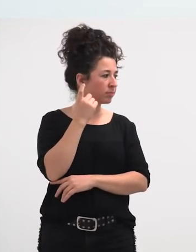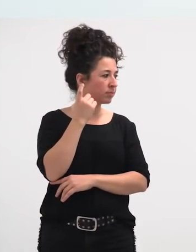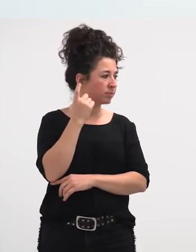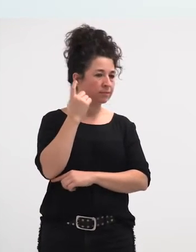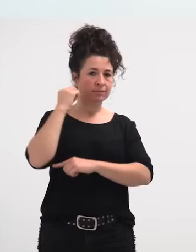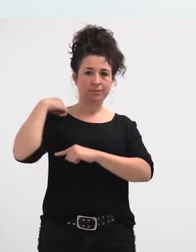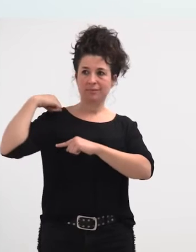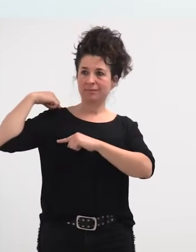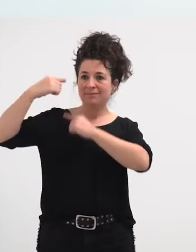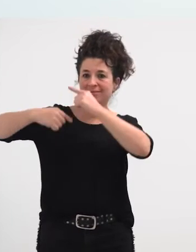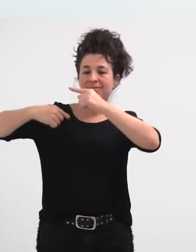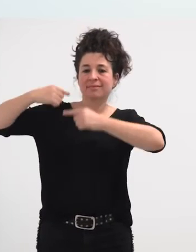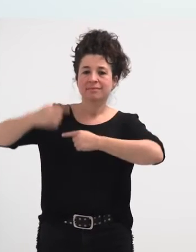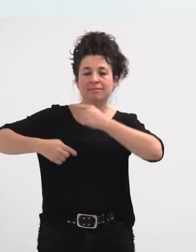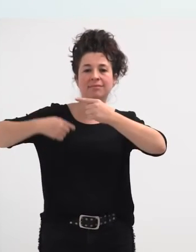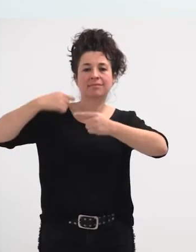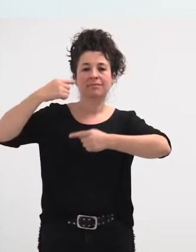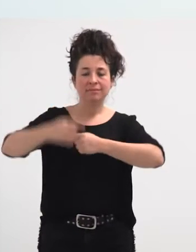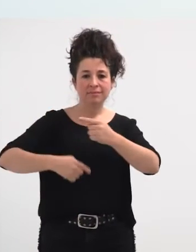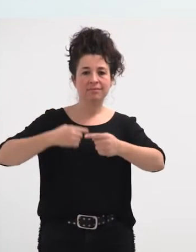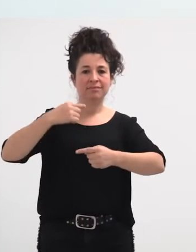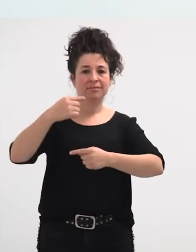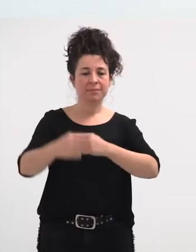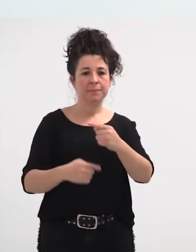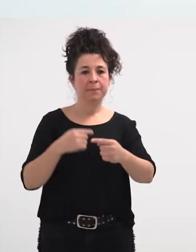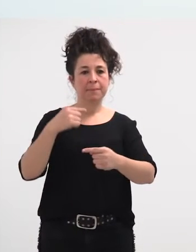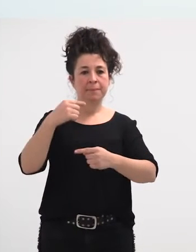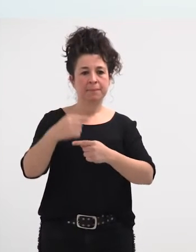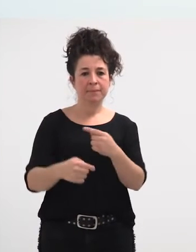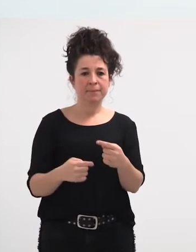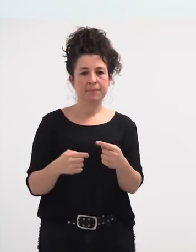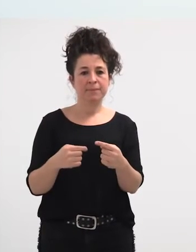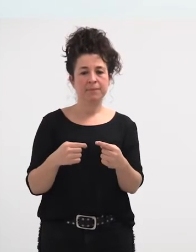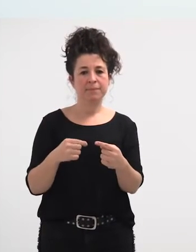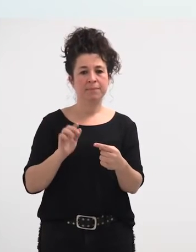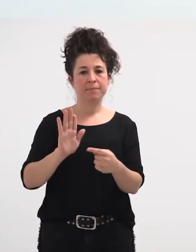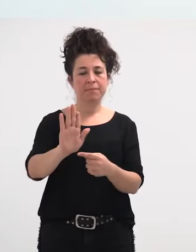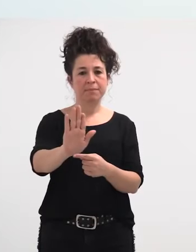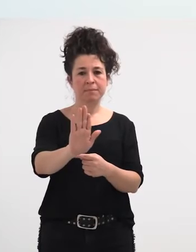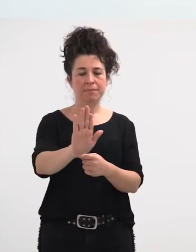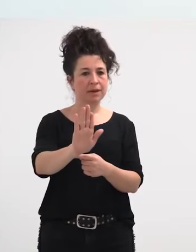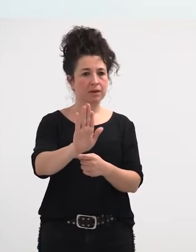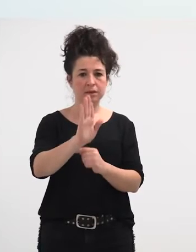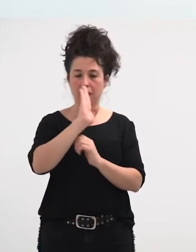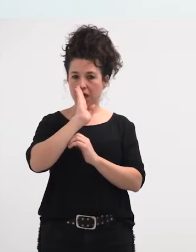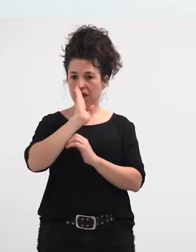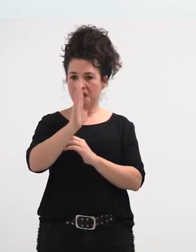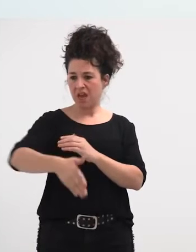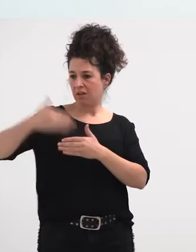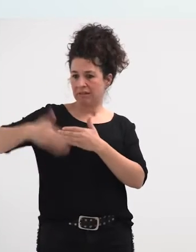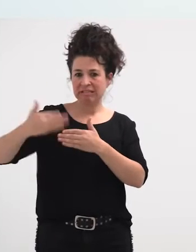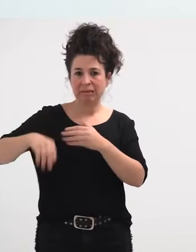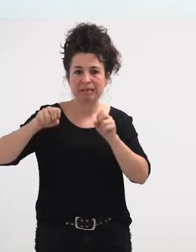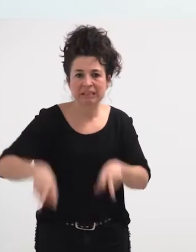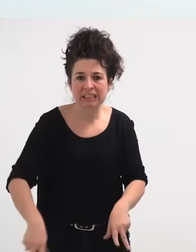transmititu dira, eta transmititu dira gainera, inolako, o sea, lerro zuzen bat bezala, inolako stopori gabe,